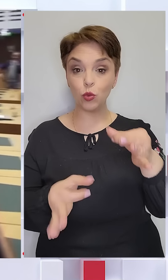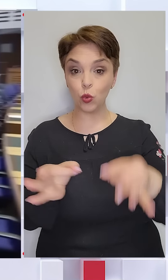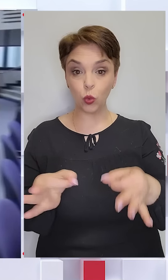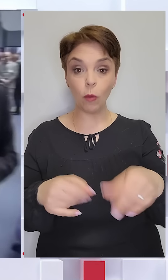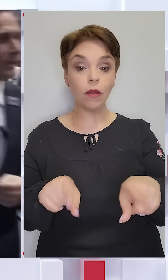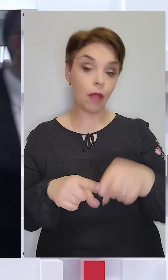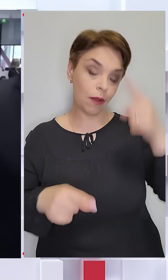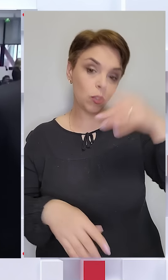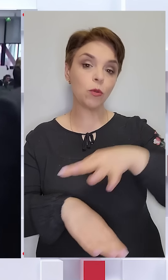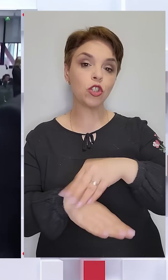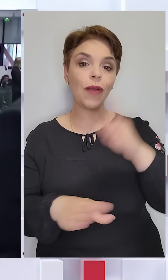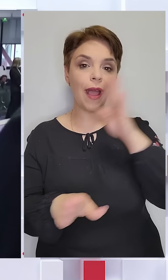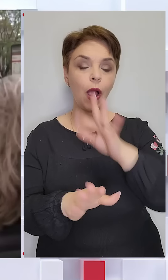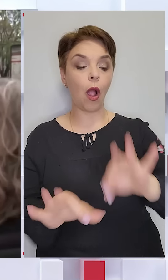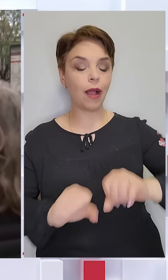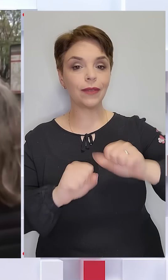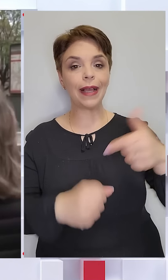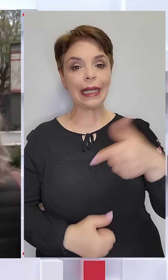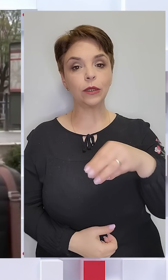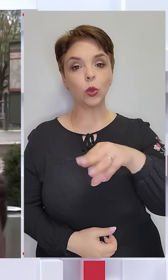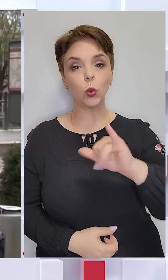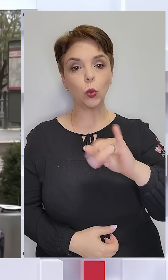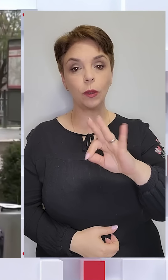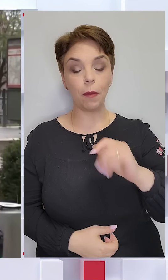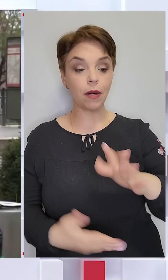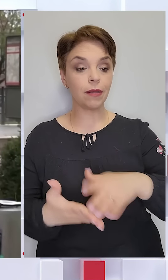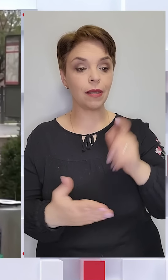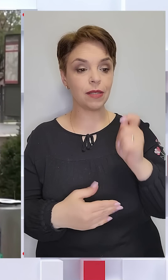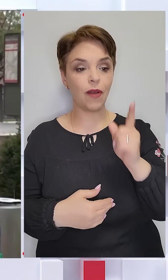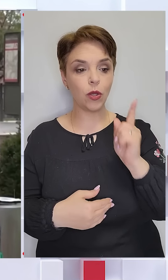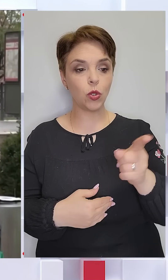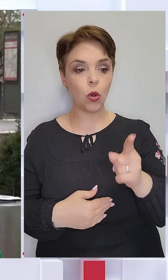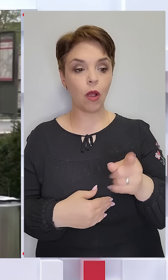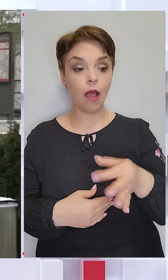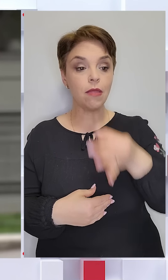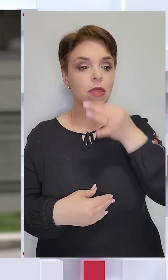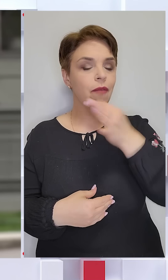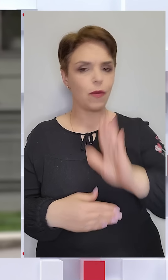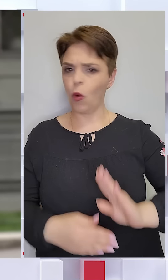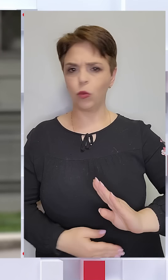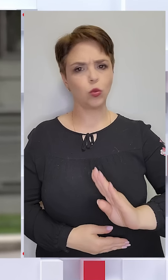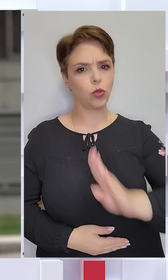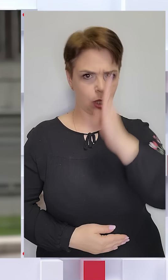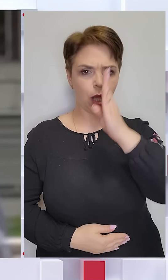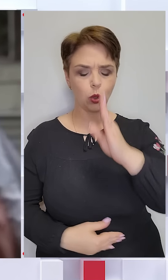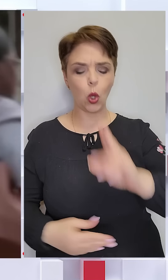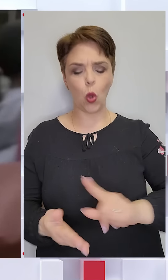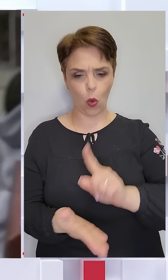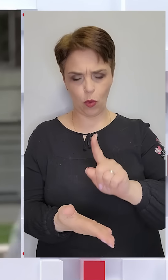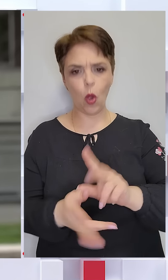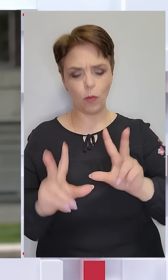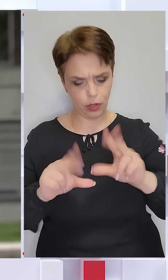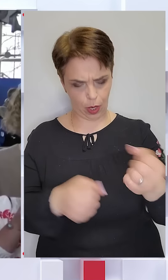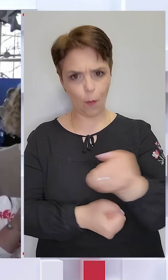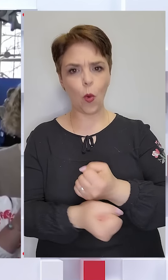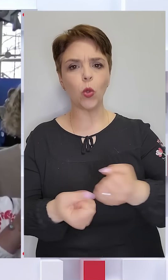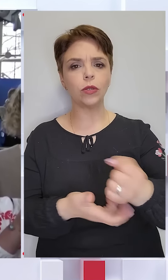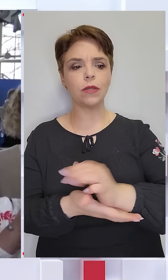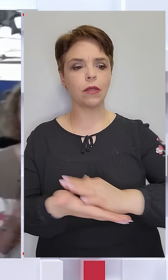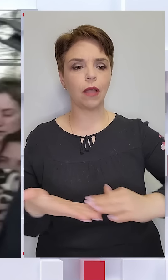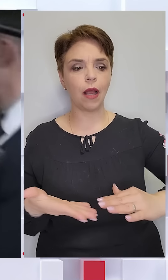Так, відома шведська екоактивістка Грета Тунберг називає його невимовною зрадою і обіцяє боротися далі.